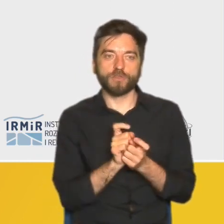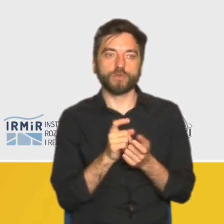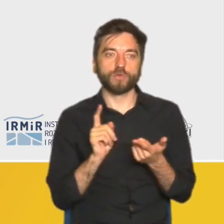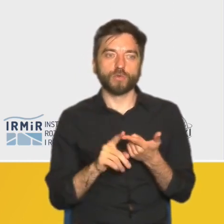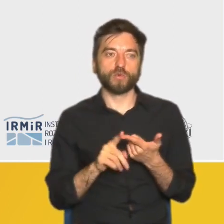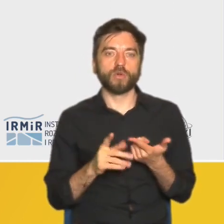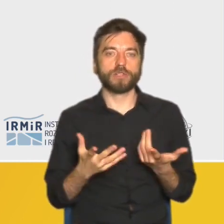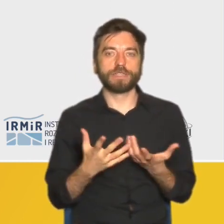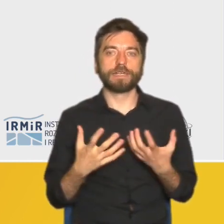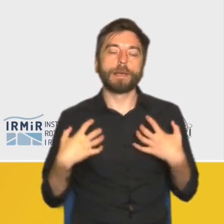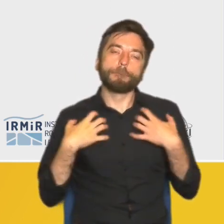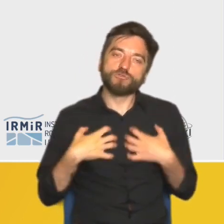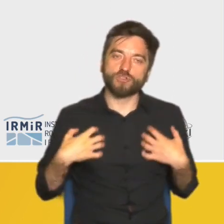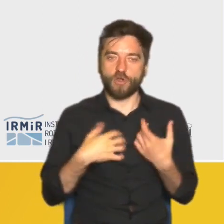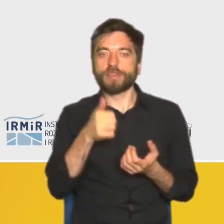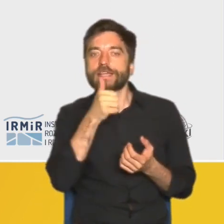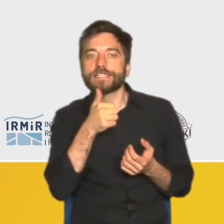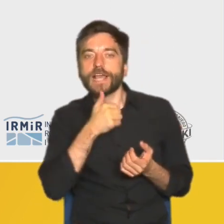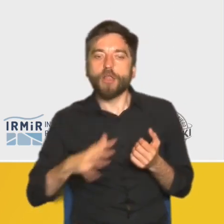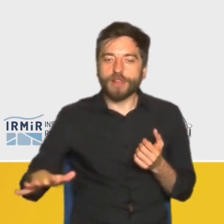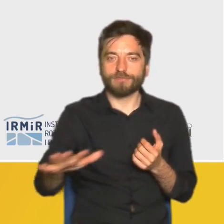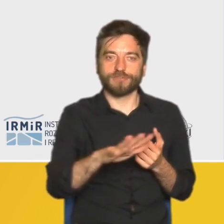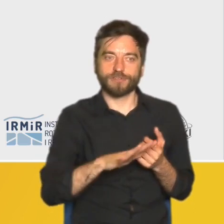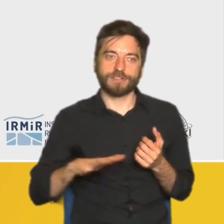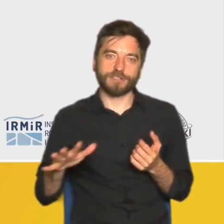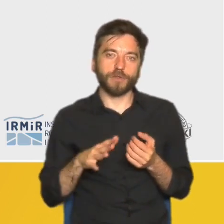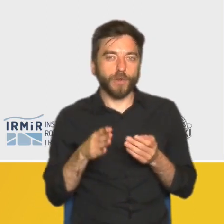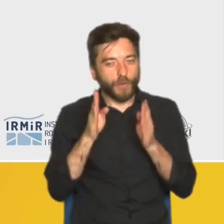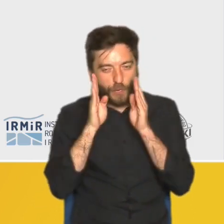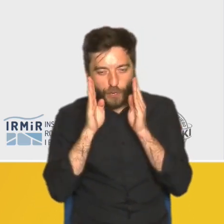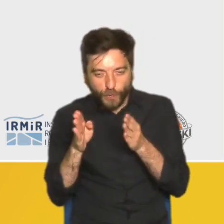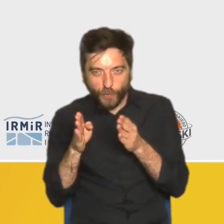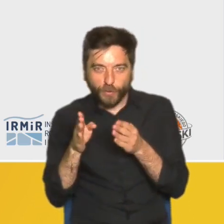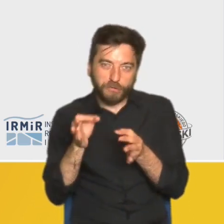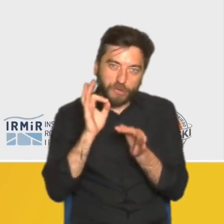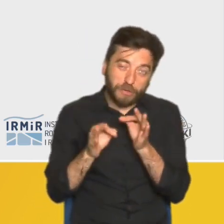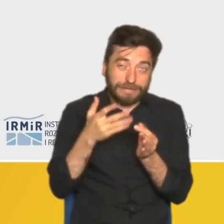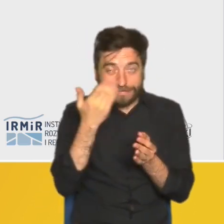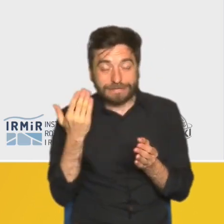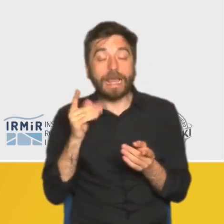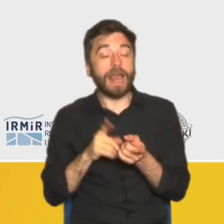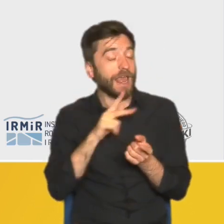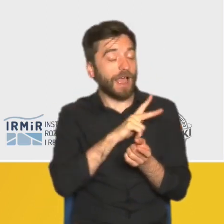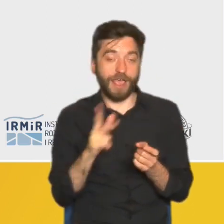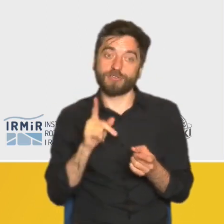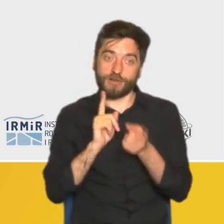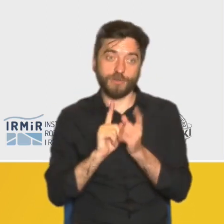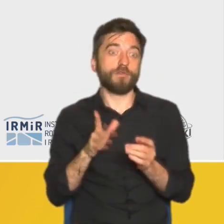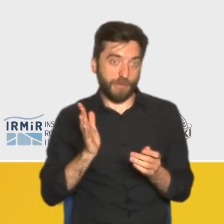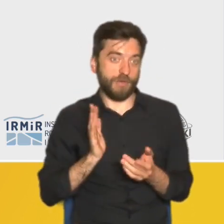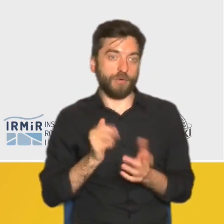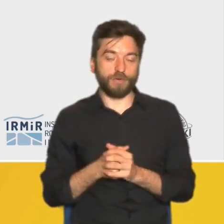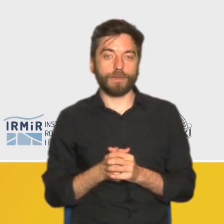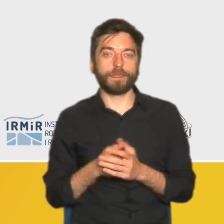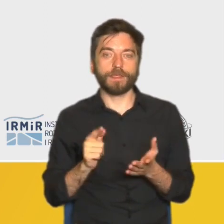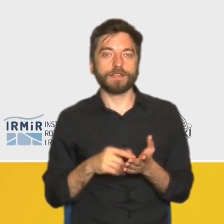zielonego siedliska blisko natury. Argument mało skonkretyzowany, ale pojawiał się w niemal każdej rozmowie. Co ciekawe, powszechne